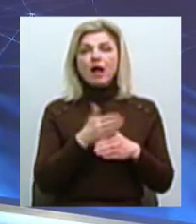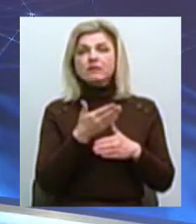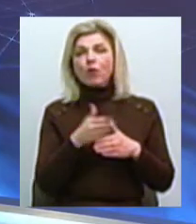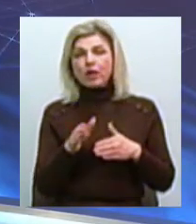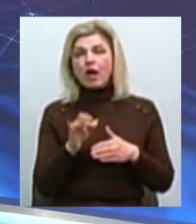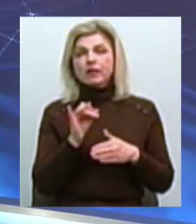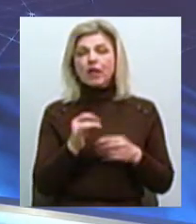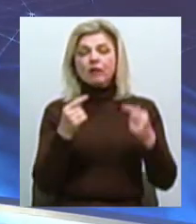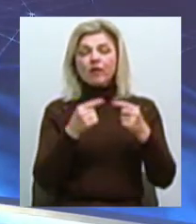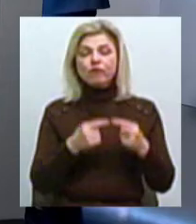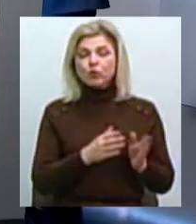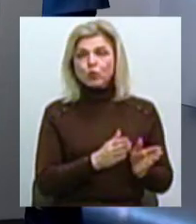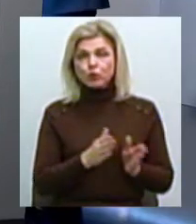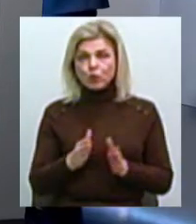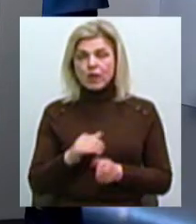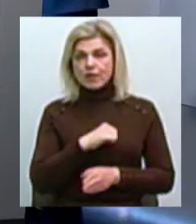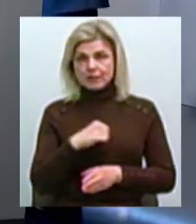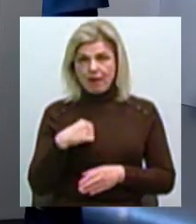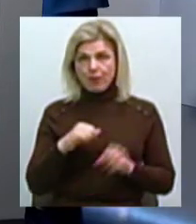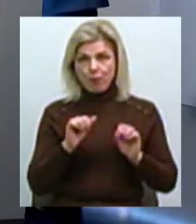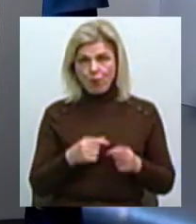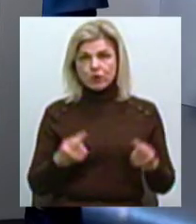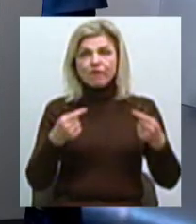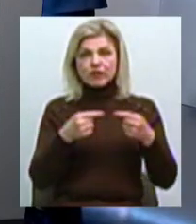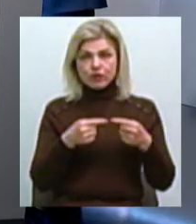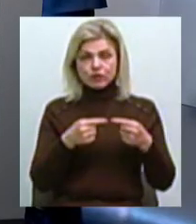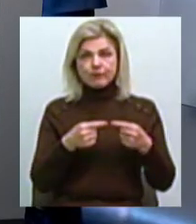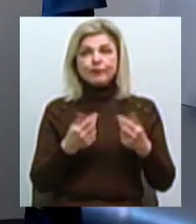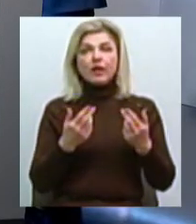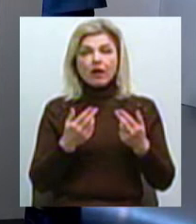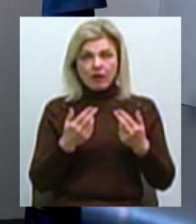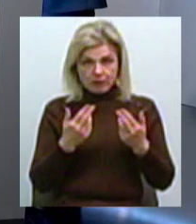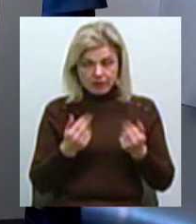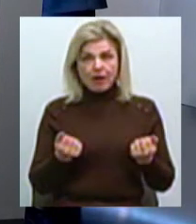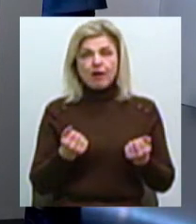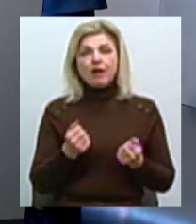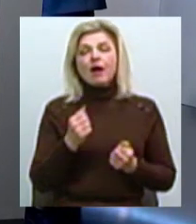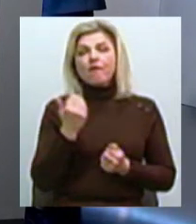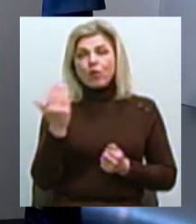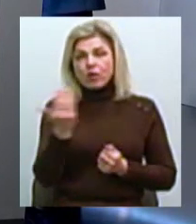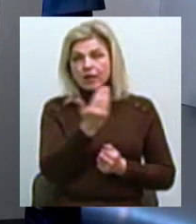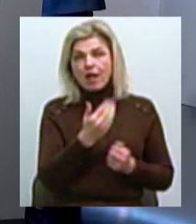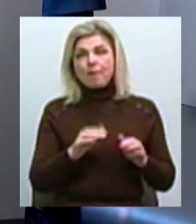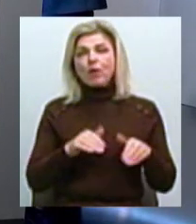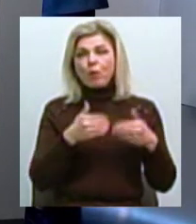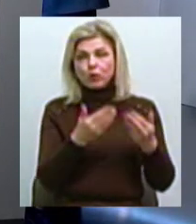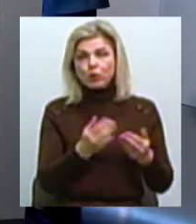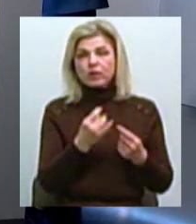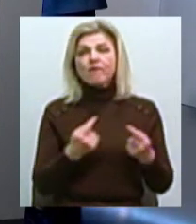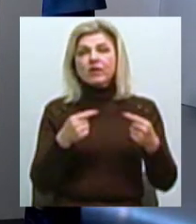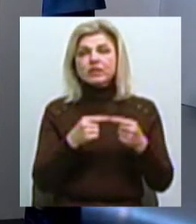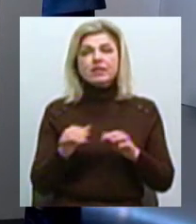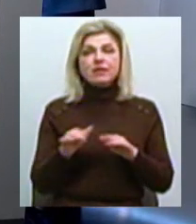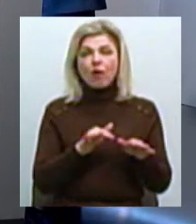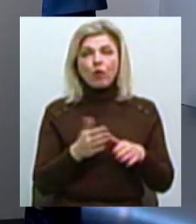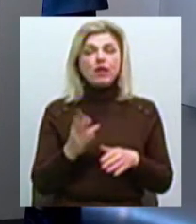відповідні структури, вони самі можуть визначитися? Це їх право? Так, вони пропонують і визначають ці заходи, з